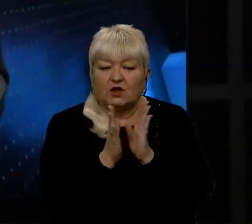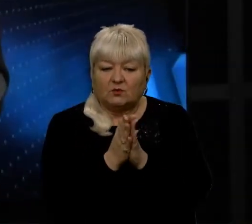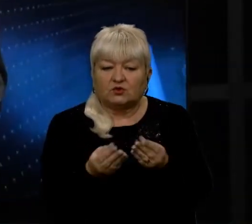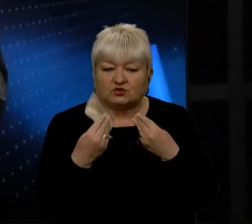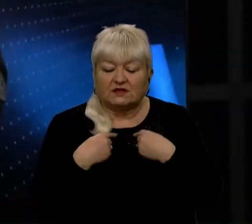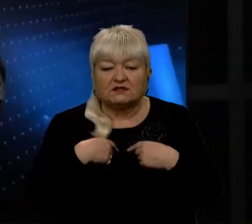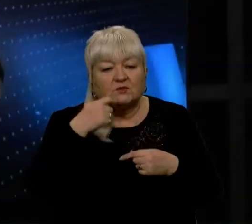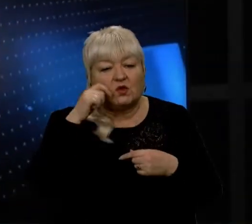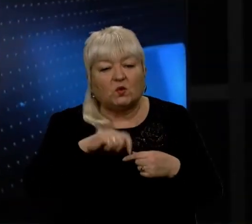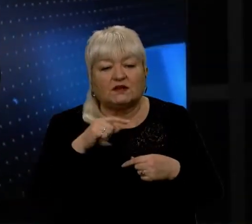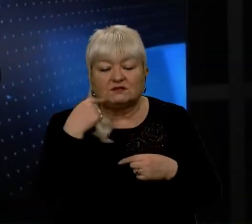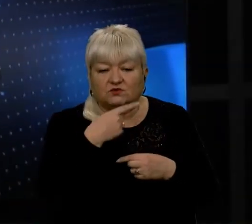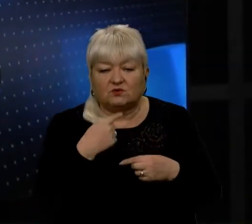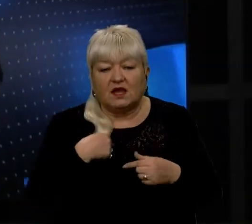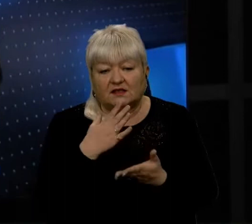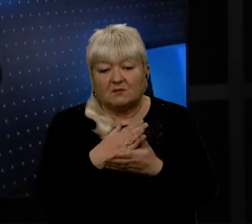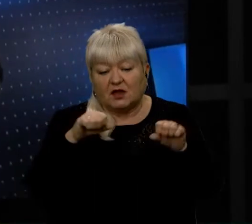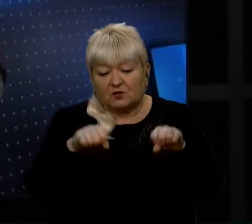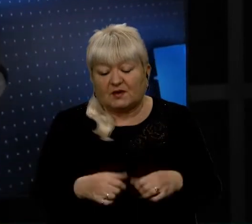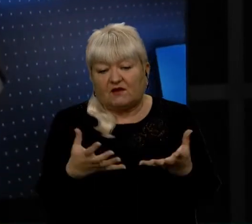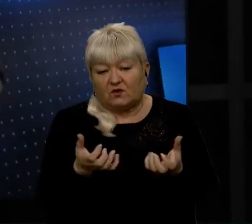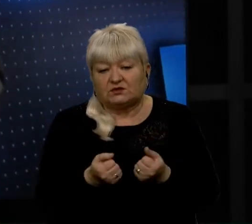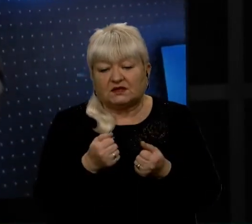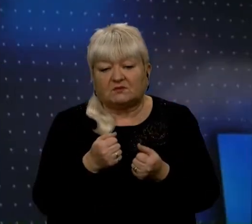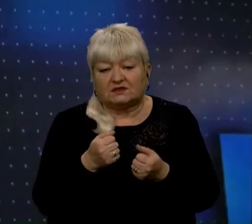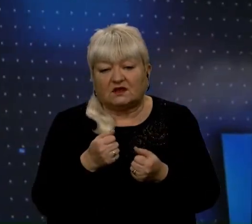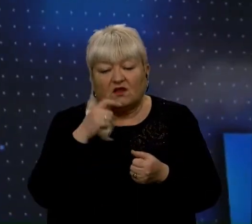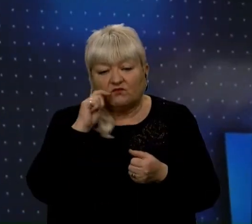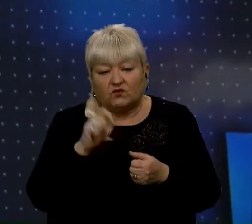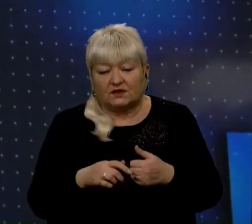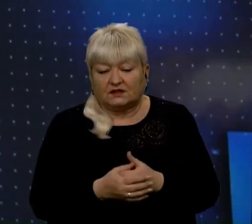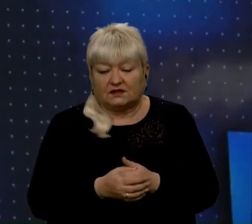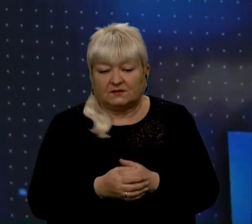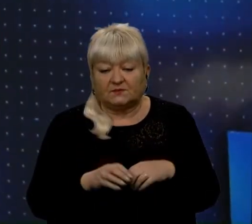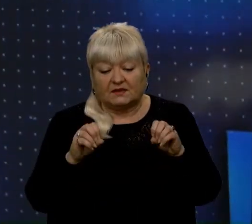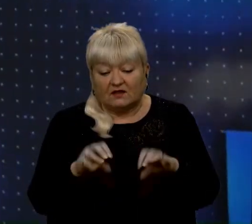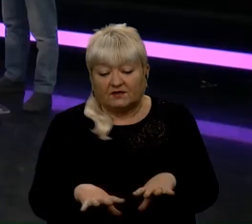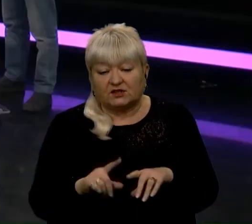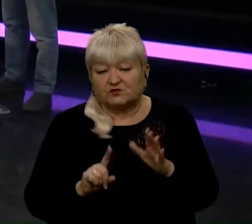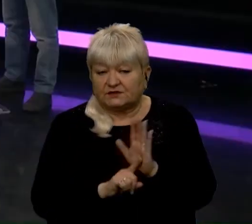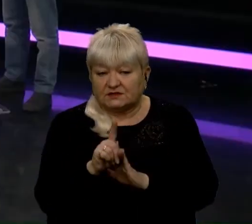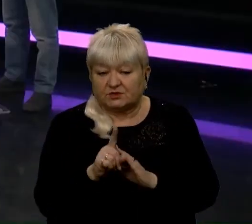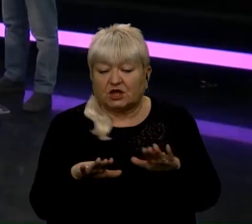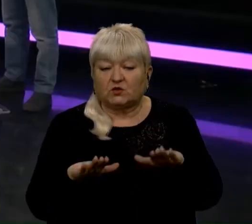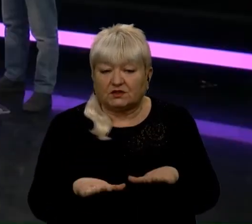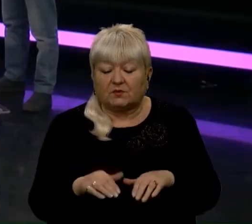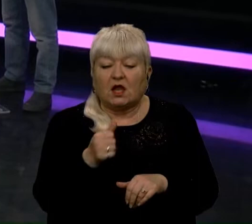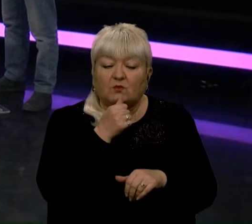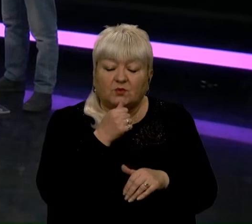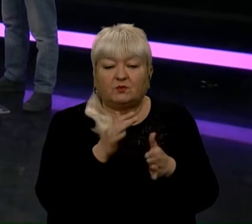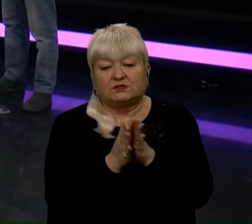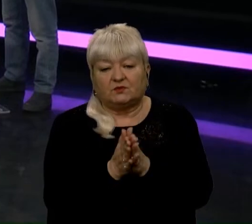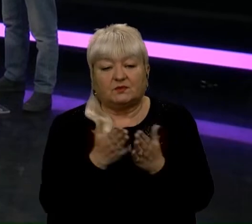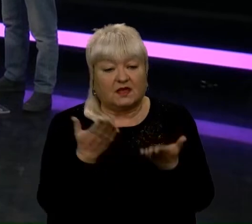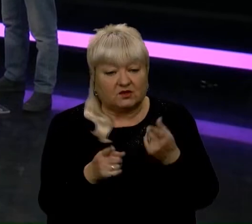оскільки я маю право в Україні отримати інформацію про товари. Вирішувати на місці спершу? Та, спершу на місці спробувати, попросити. Якщо він